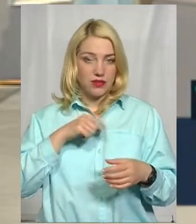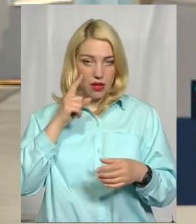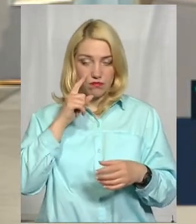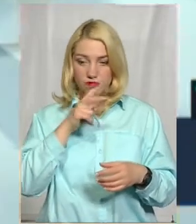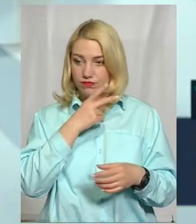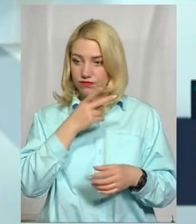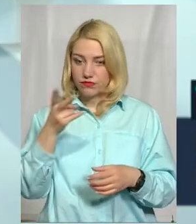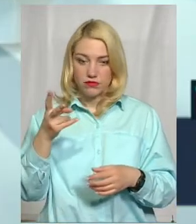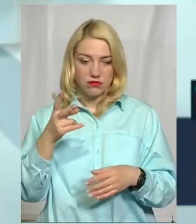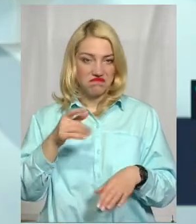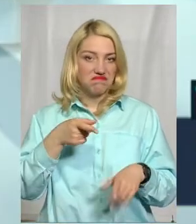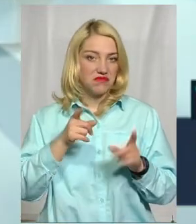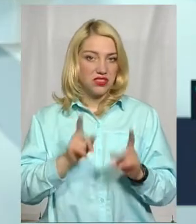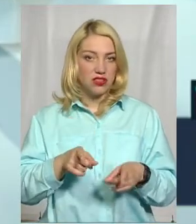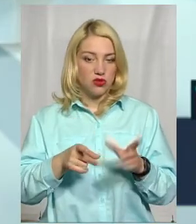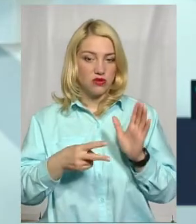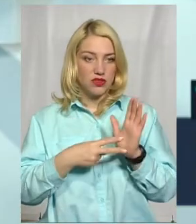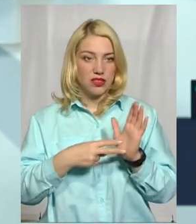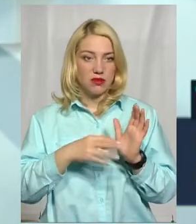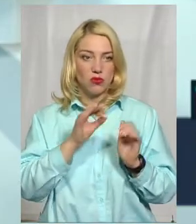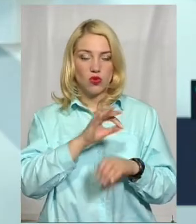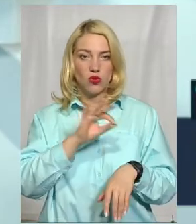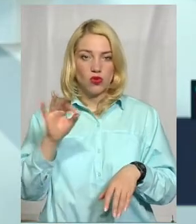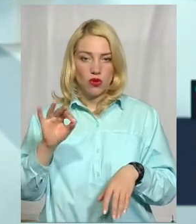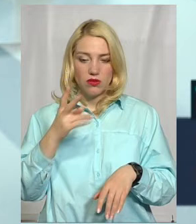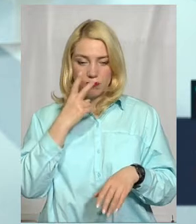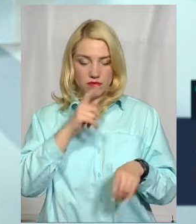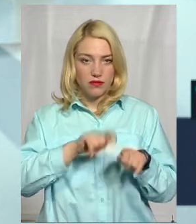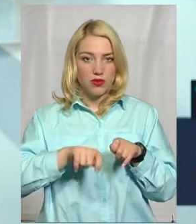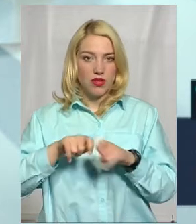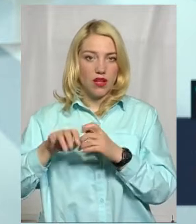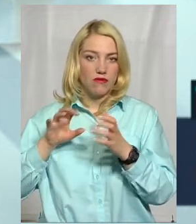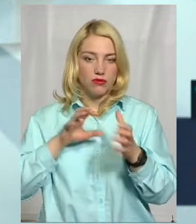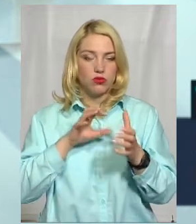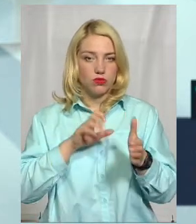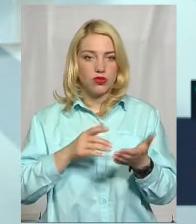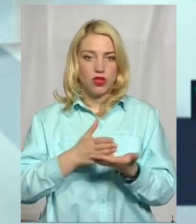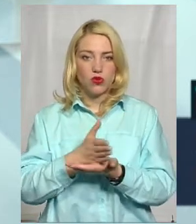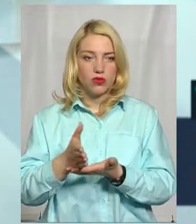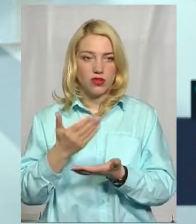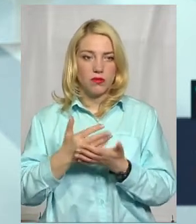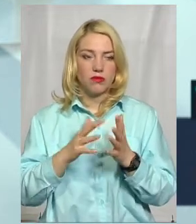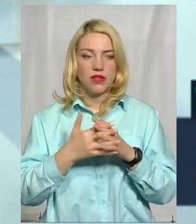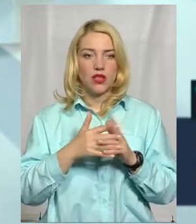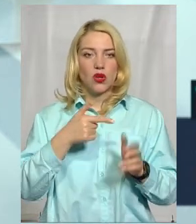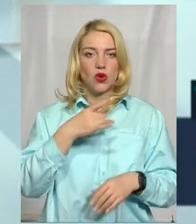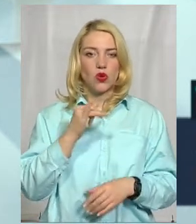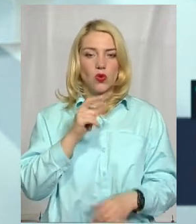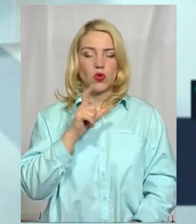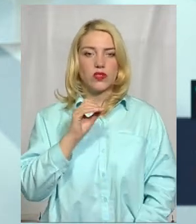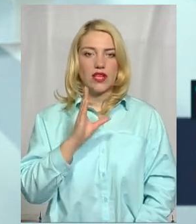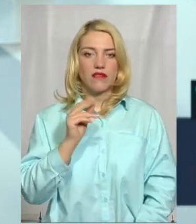перевіряв. Дійсно, сьомій ранку виїжджав на декілька маршрутів, які курсували, наприклад, з села Грузевиця.